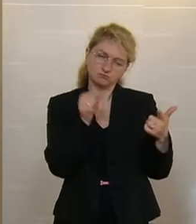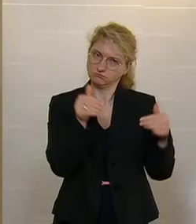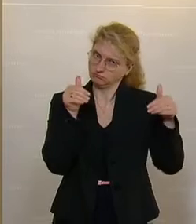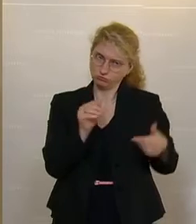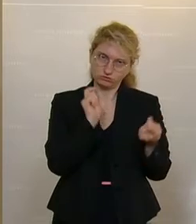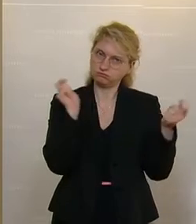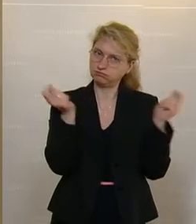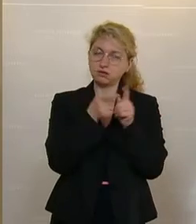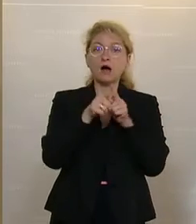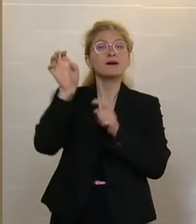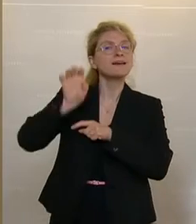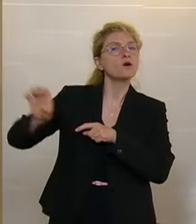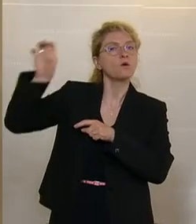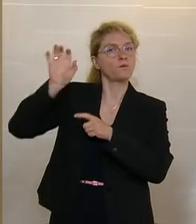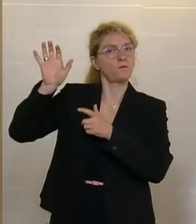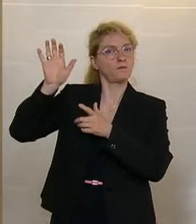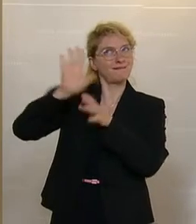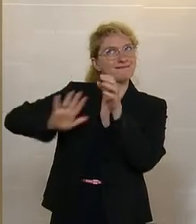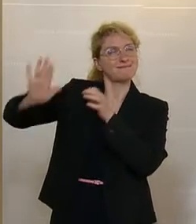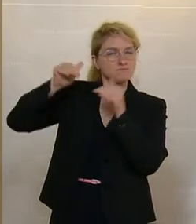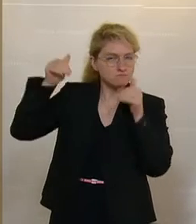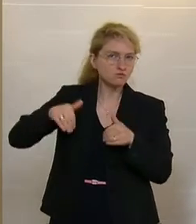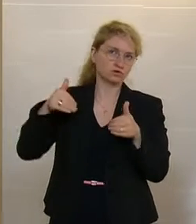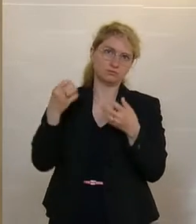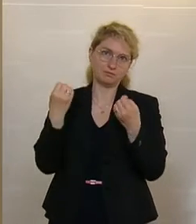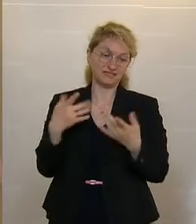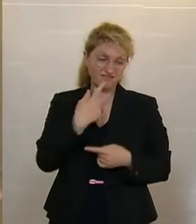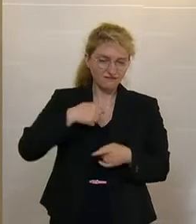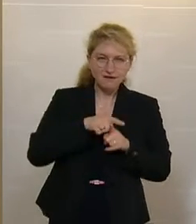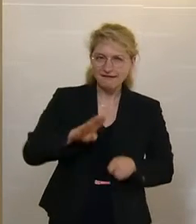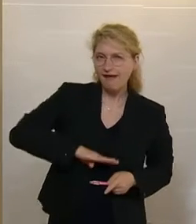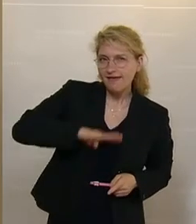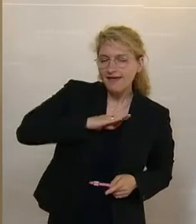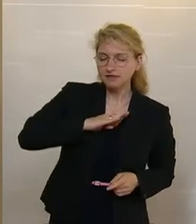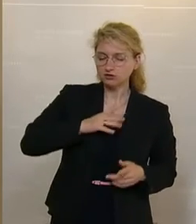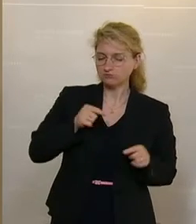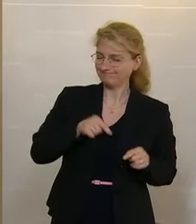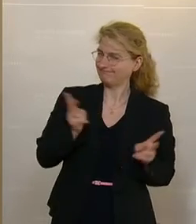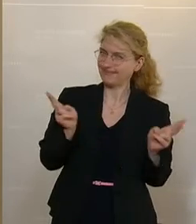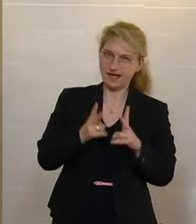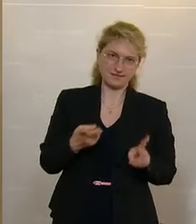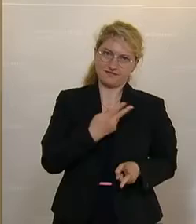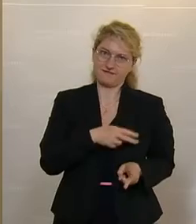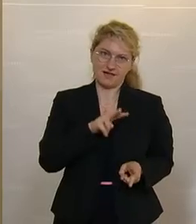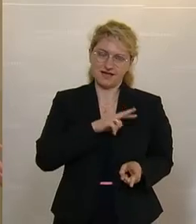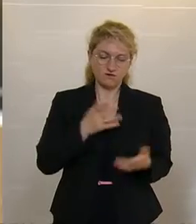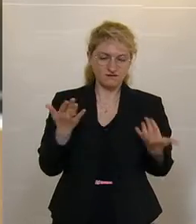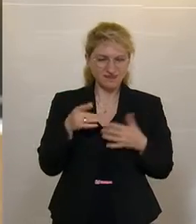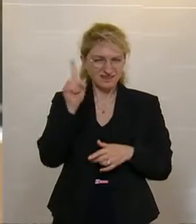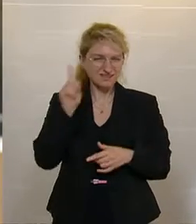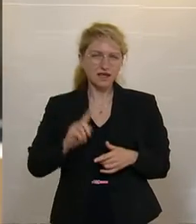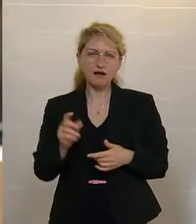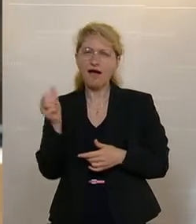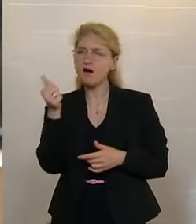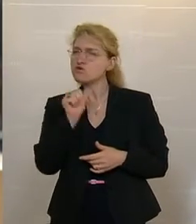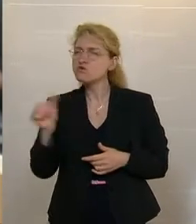muss auch auf europäischer Ebene etwas passieren, denn wir können es ethisch nicht verantworten, dass Tiere hunderte Kilometer,